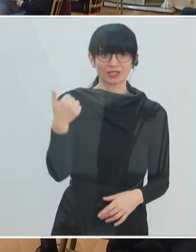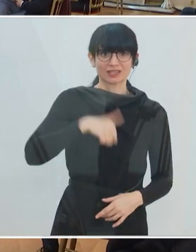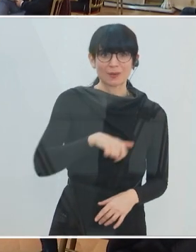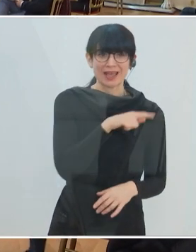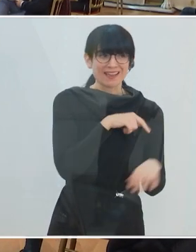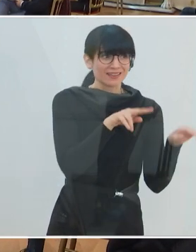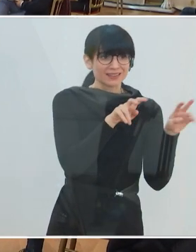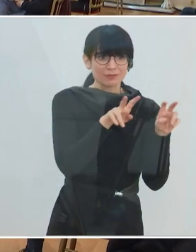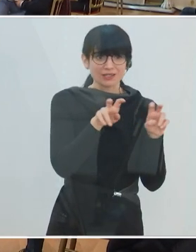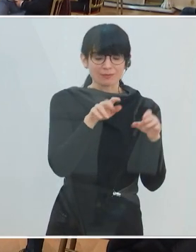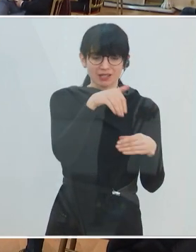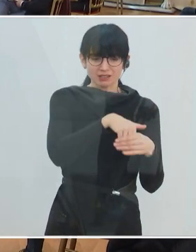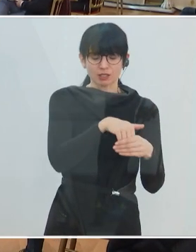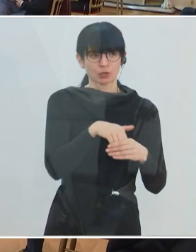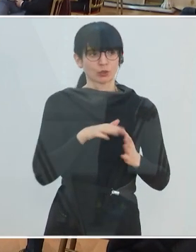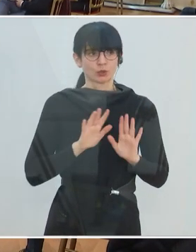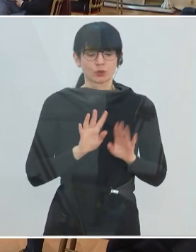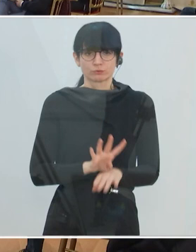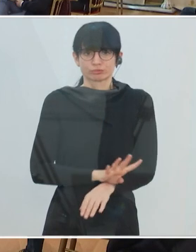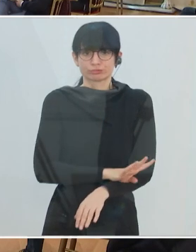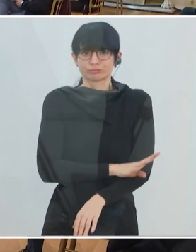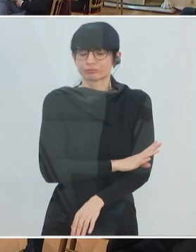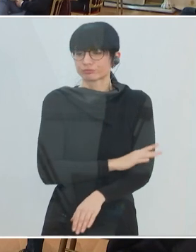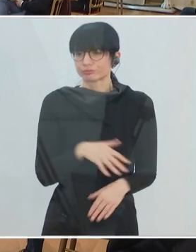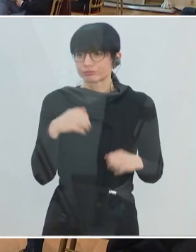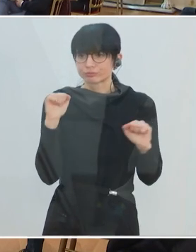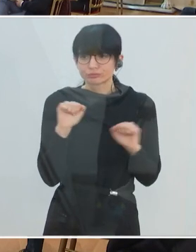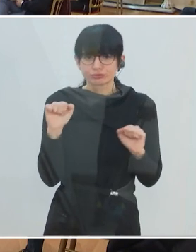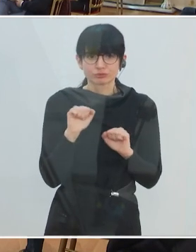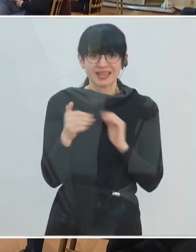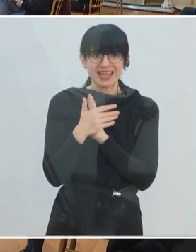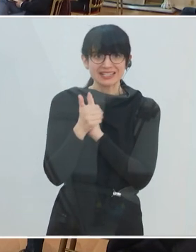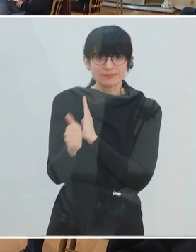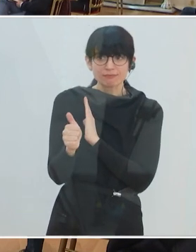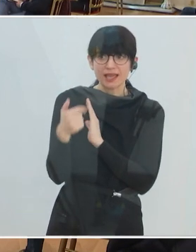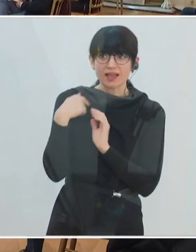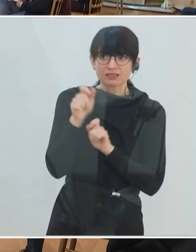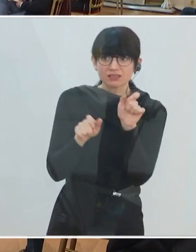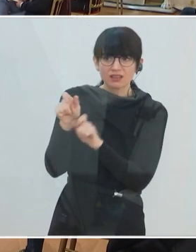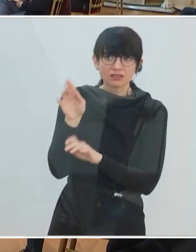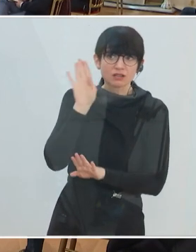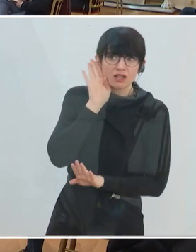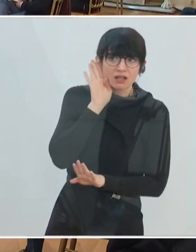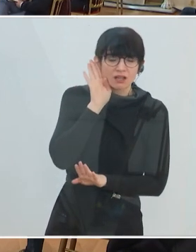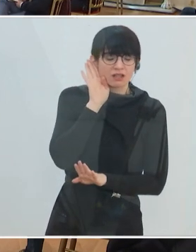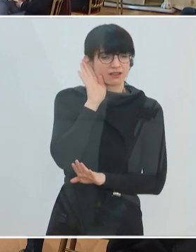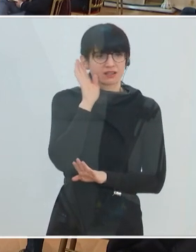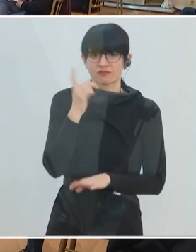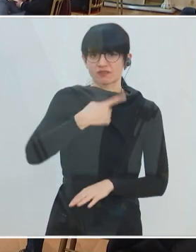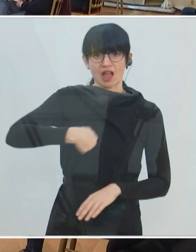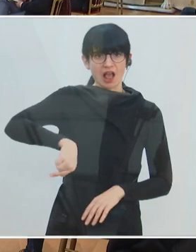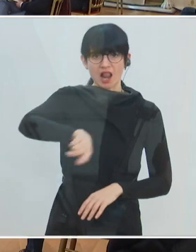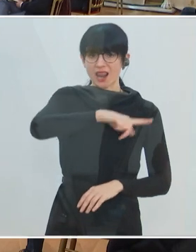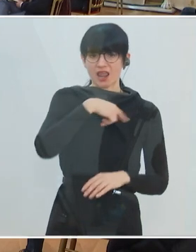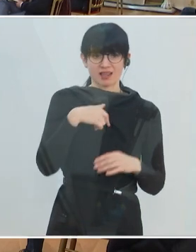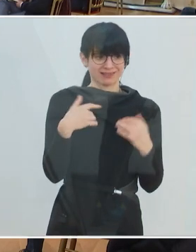die auch mich berühren, weil, wenn man da den Expertinnen zuhört, wird eines klar, wir alle, wir alle, die wir